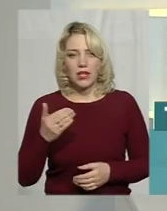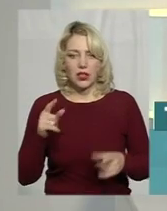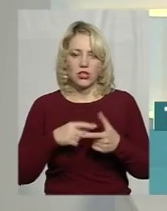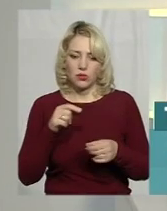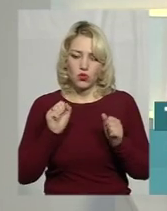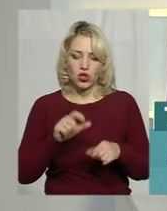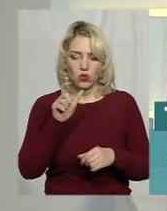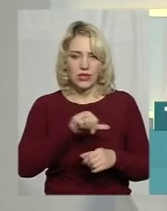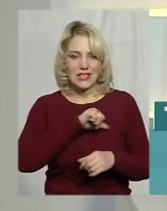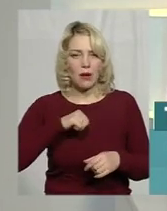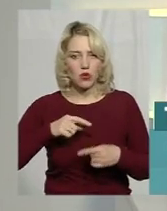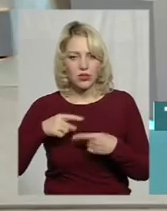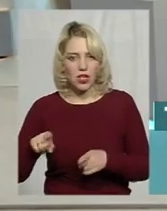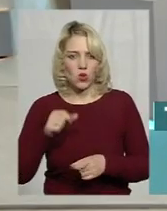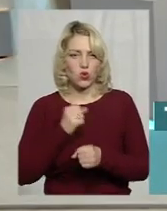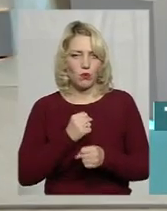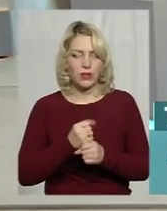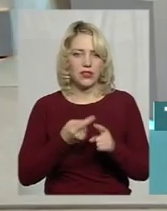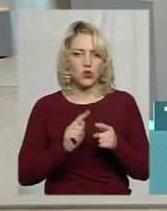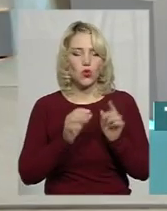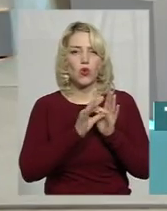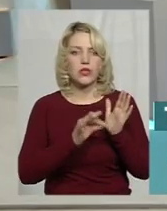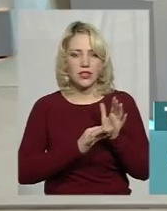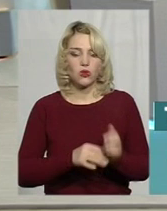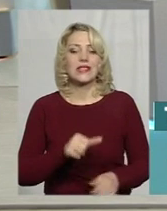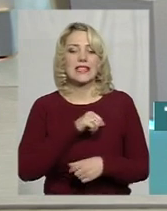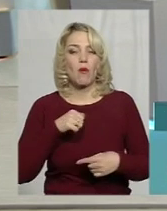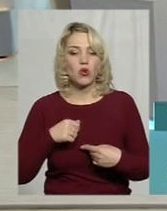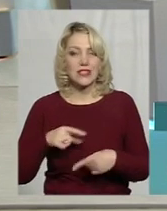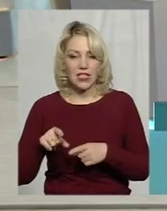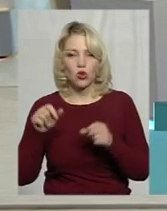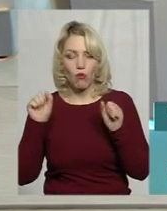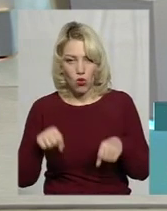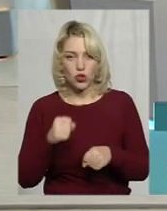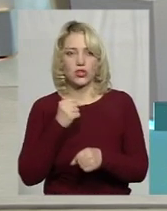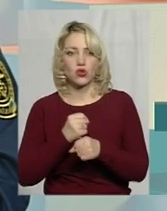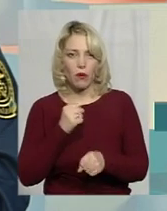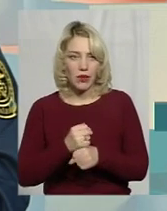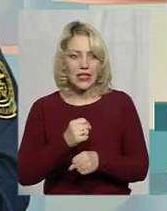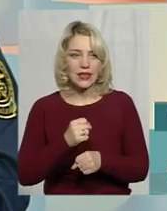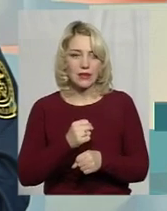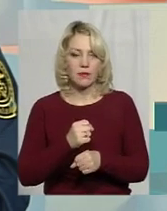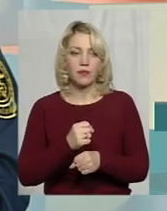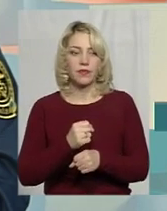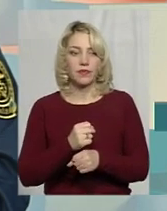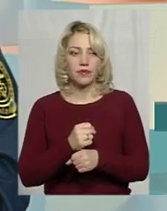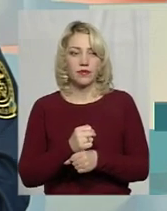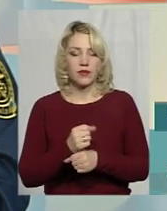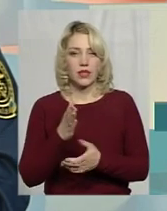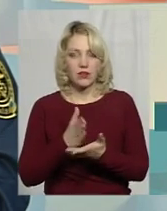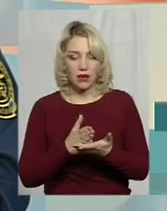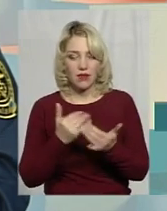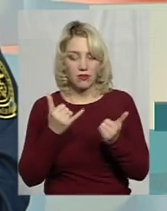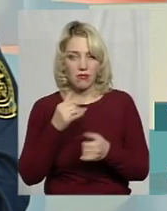оцінку? Самостійно зробити можна. Можна зробити, є, скажімо,